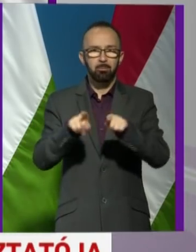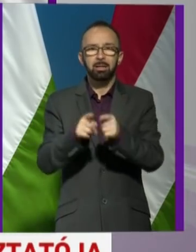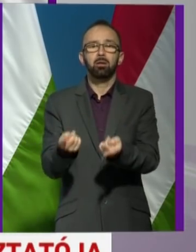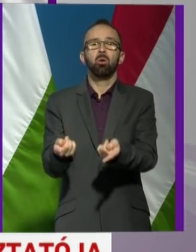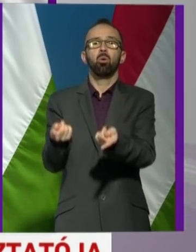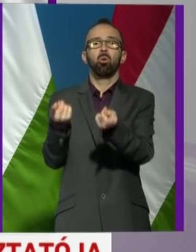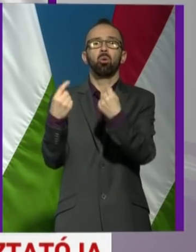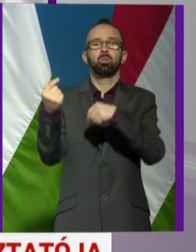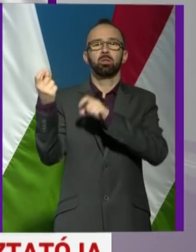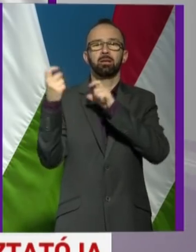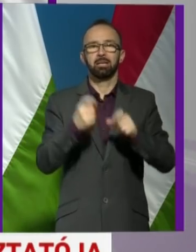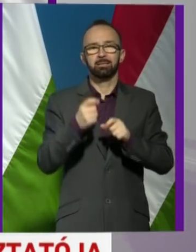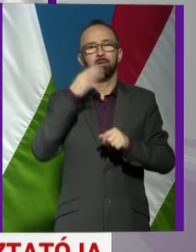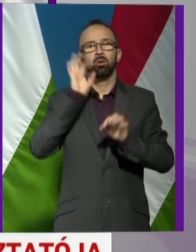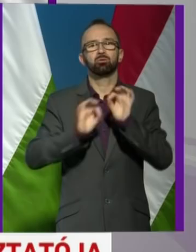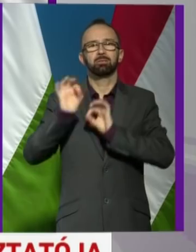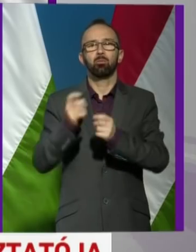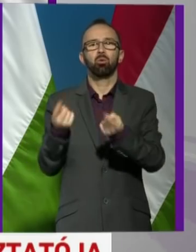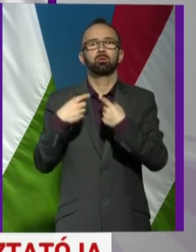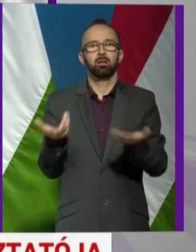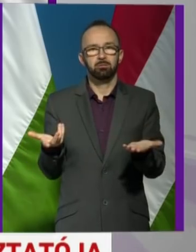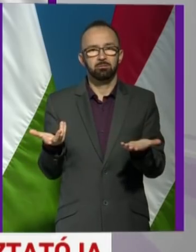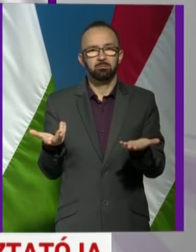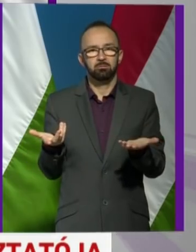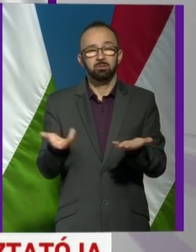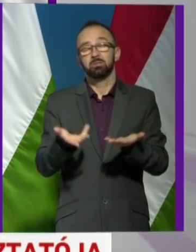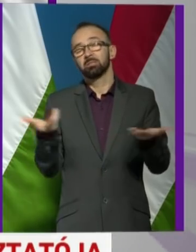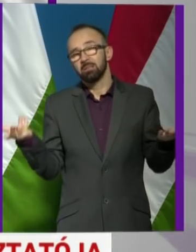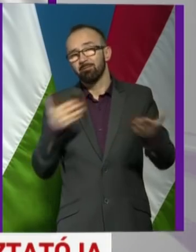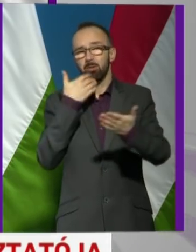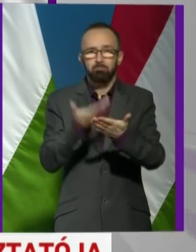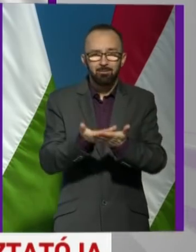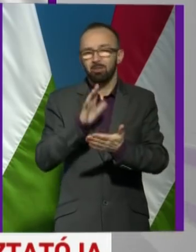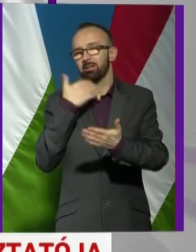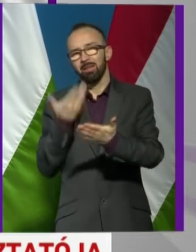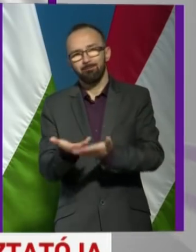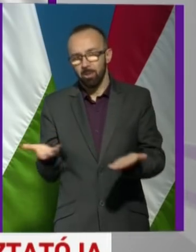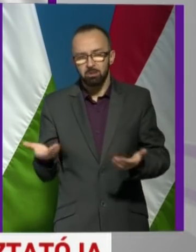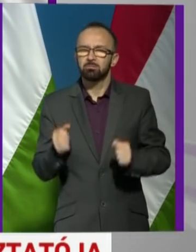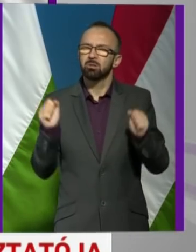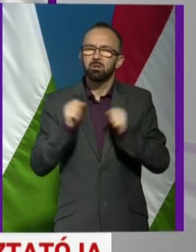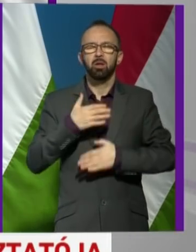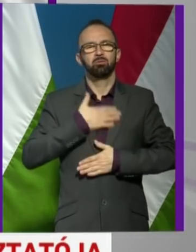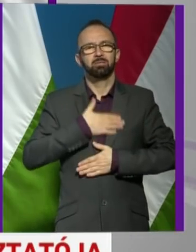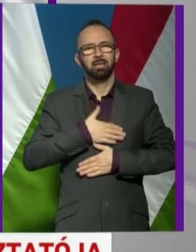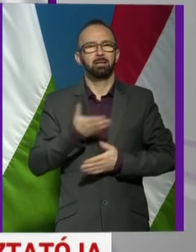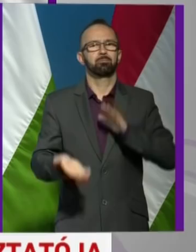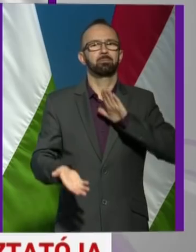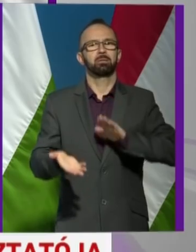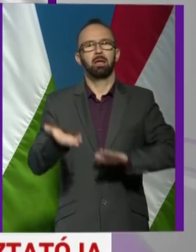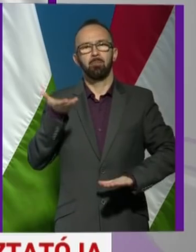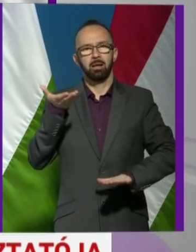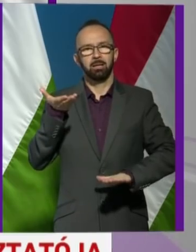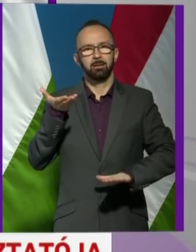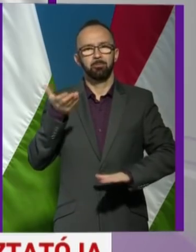hogy honnan jön Olaszországból, de ugye ezt vagy bevallja, vagy nem. Nagyon szeretném kiemelni